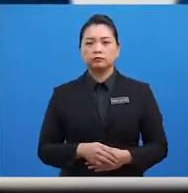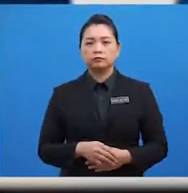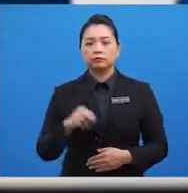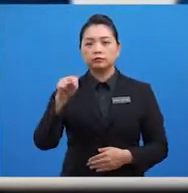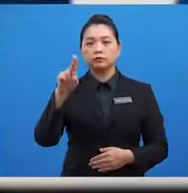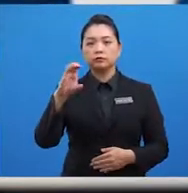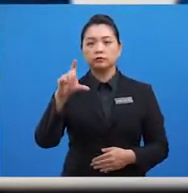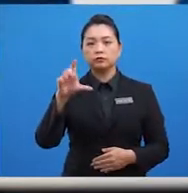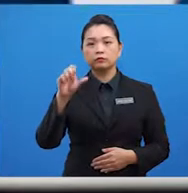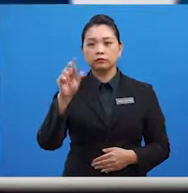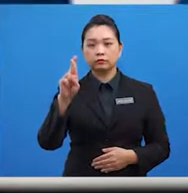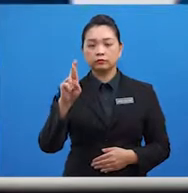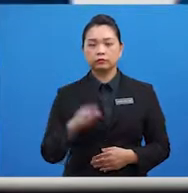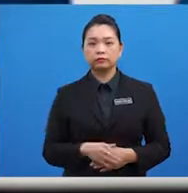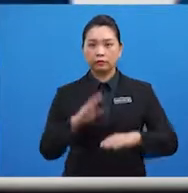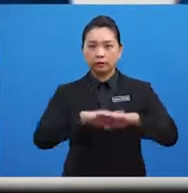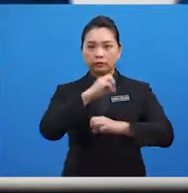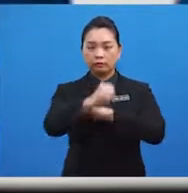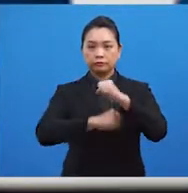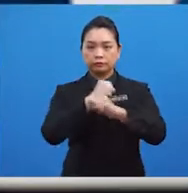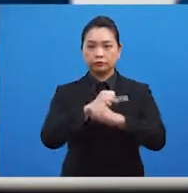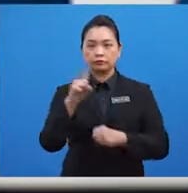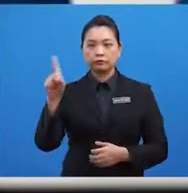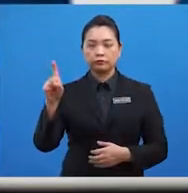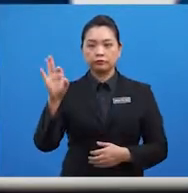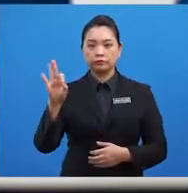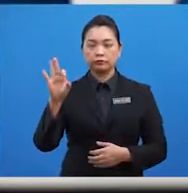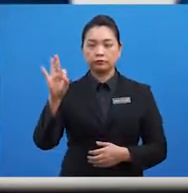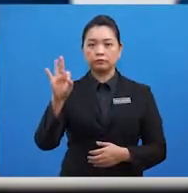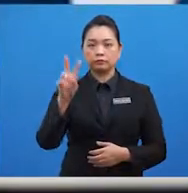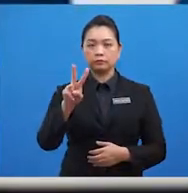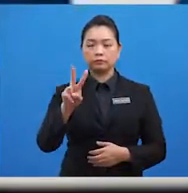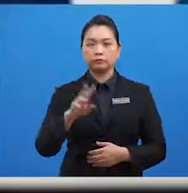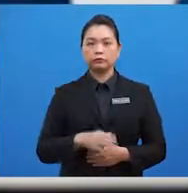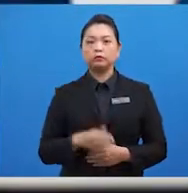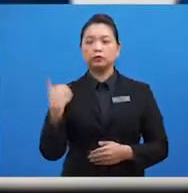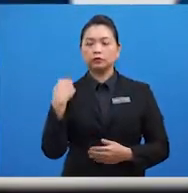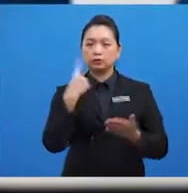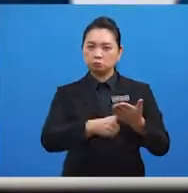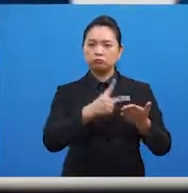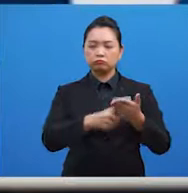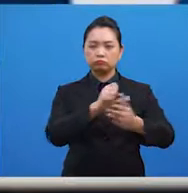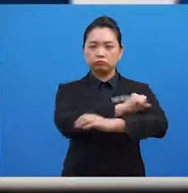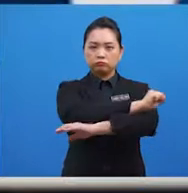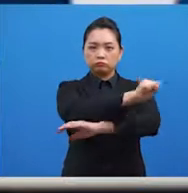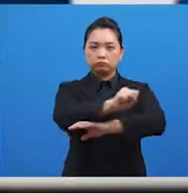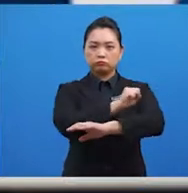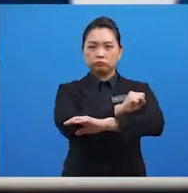Selain daripada itu, pada tahun 1992, Forum Serantau ASEAN